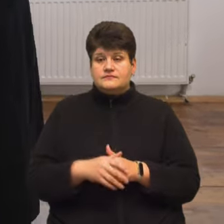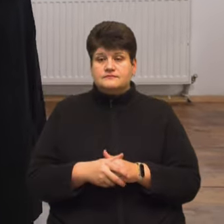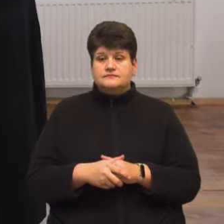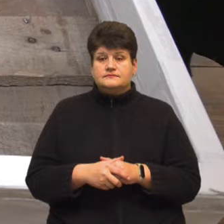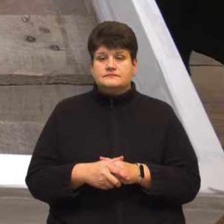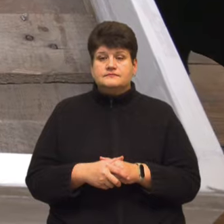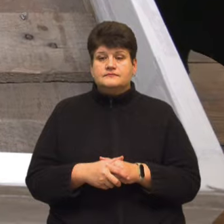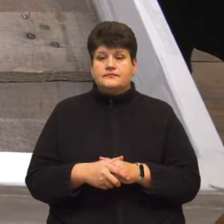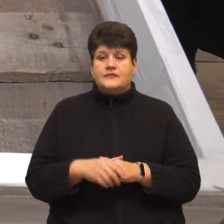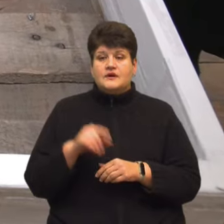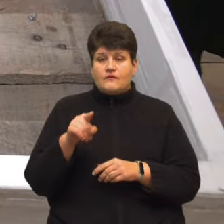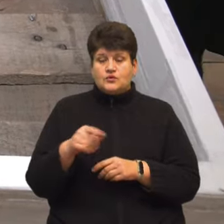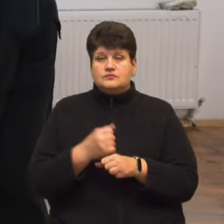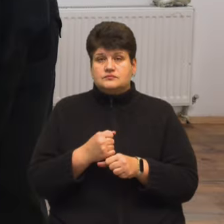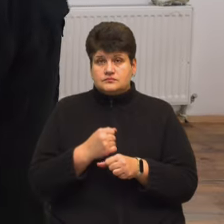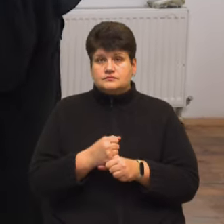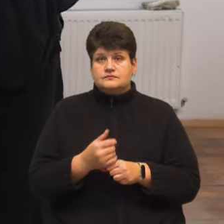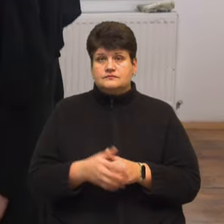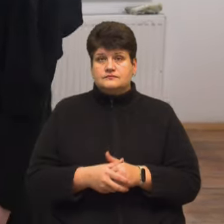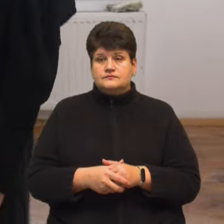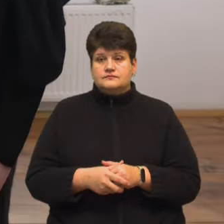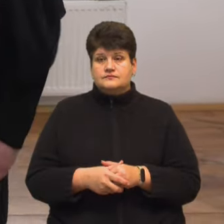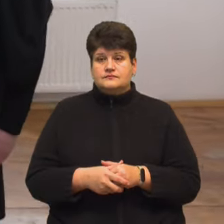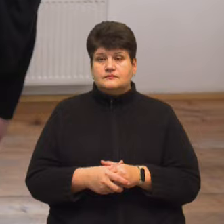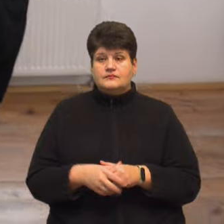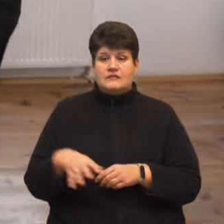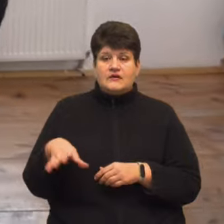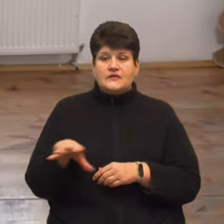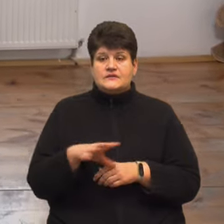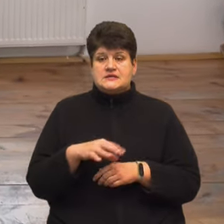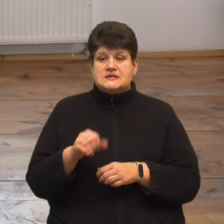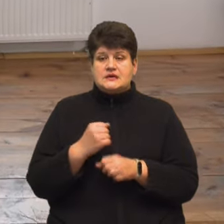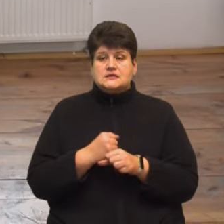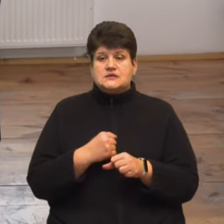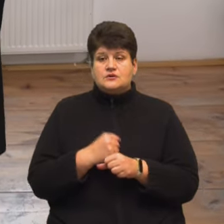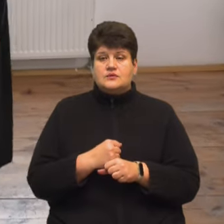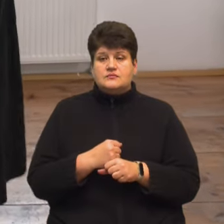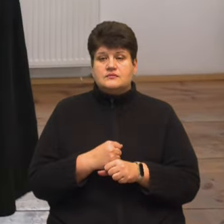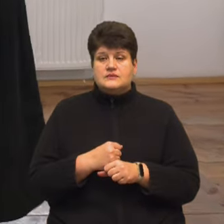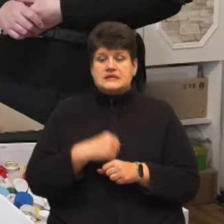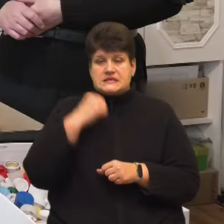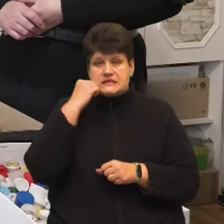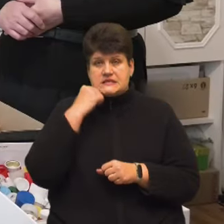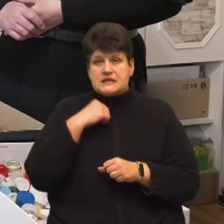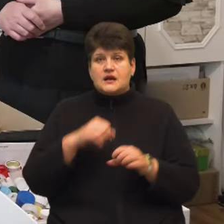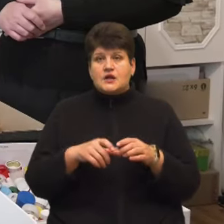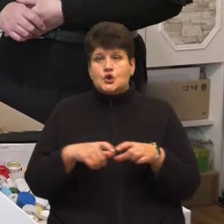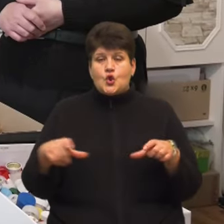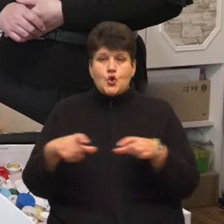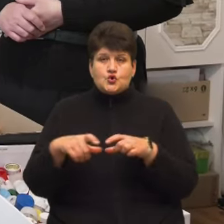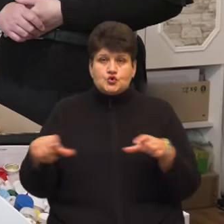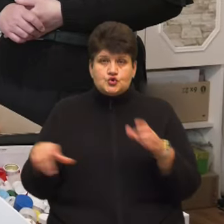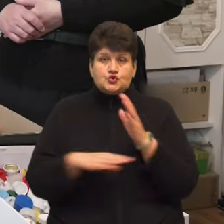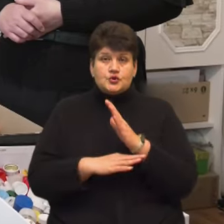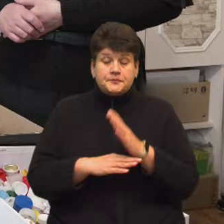І воно функціональне. Все зроблено зі старих дощок. Сестра Теодозія